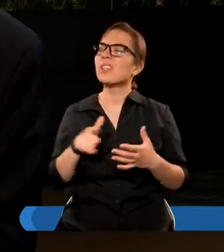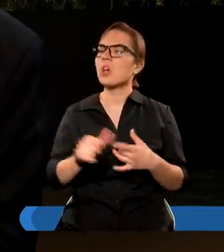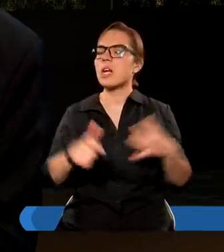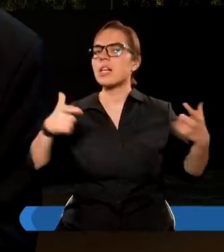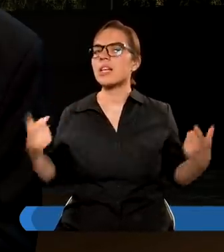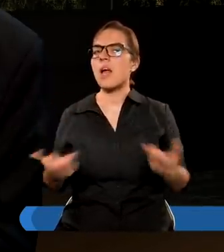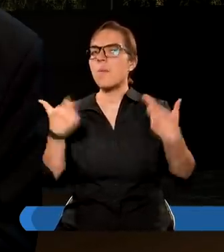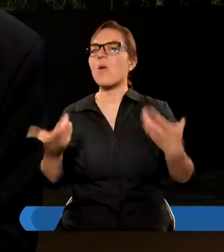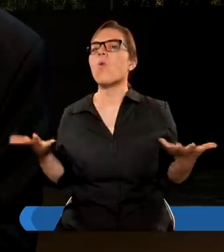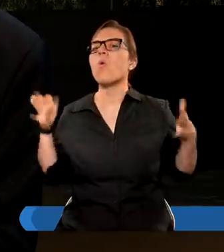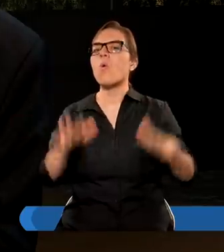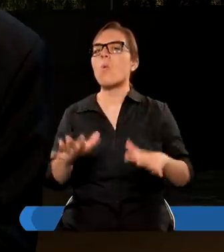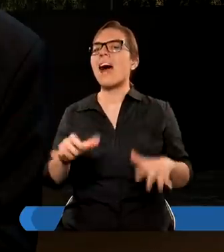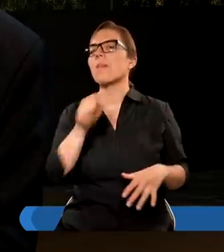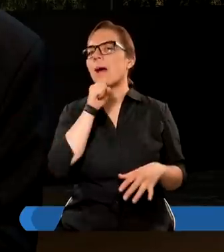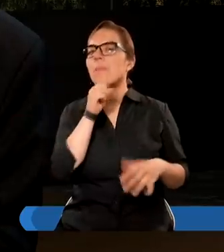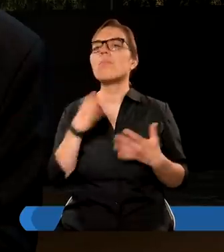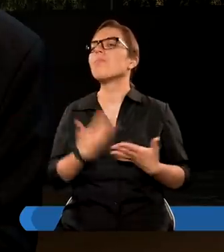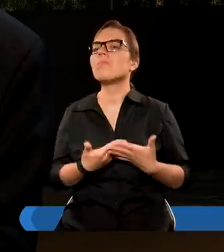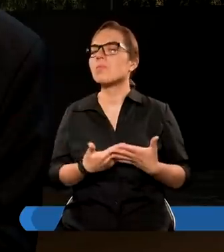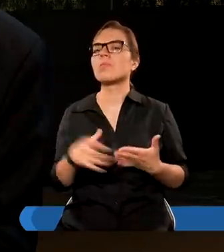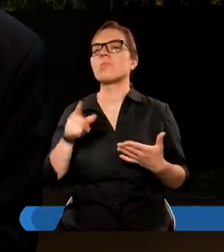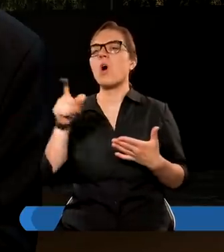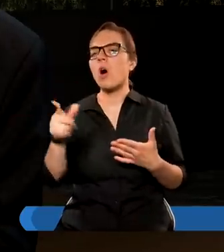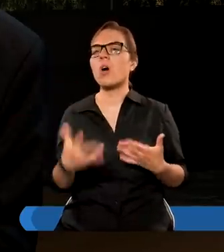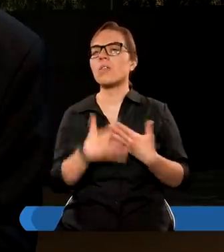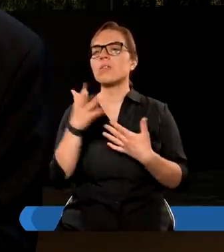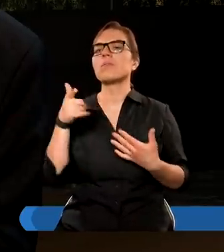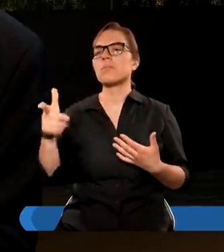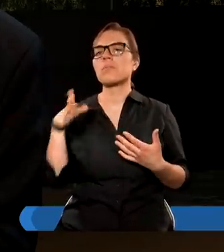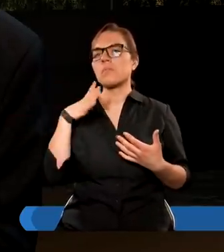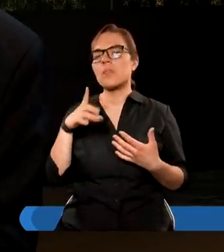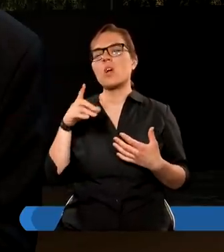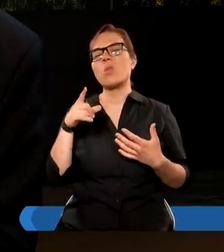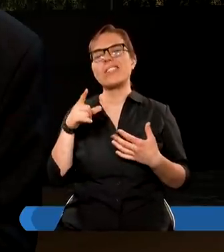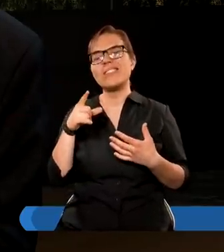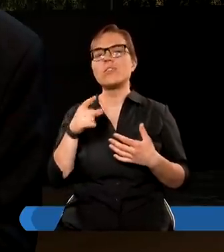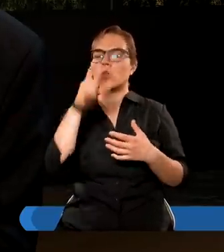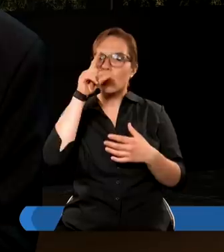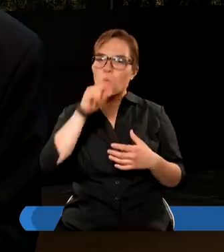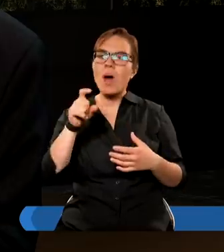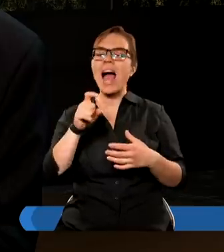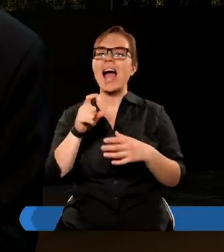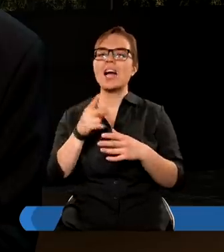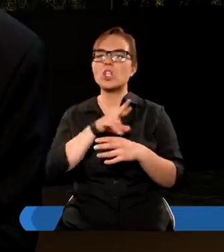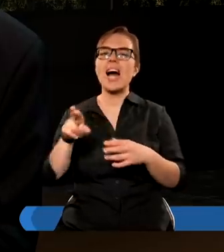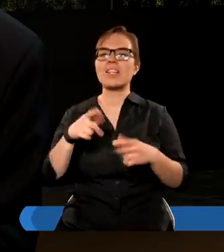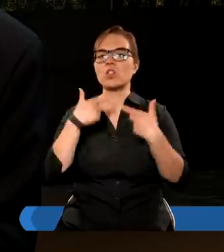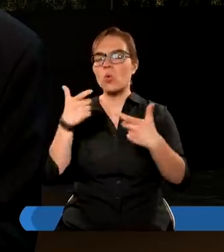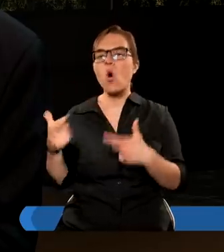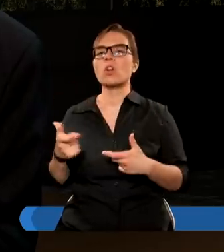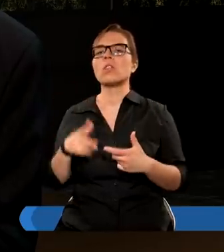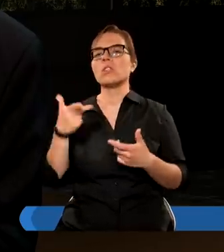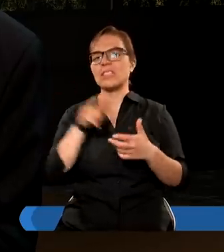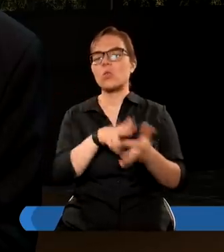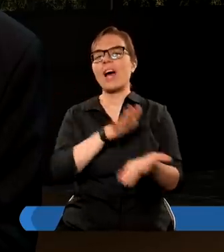niebezpieczeństwo. Upadł, upadł Babilon, bo okazuje się, że on był nośnikiem złych idei, złych rzeczy, które po prostu